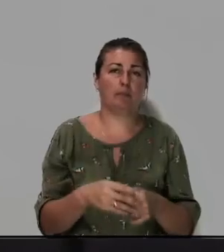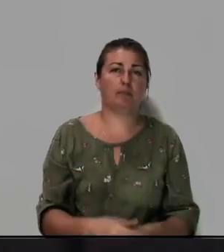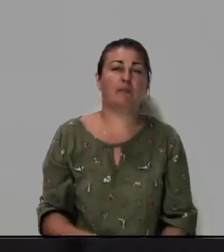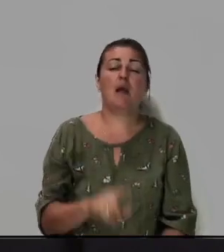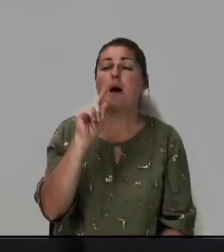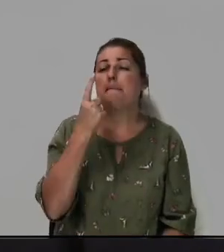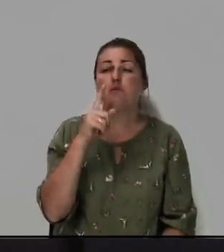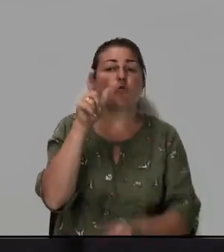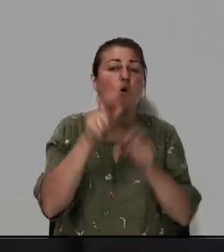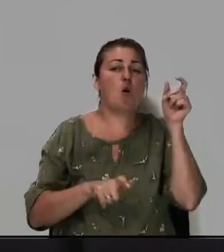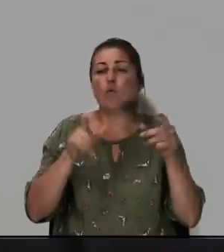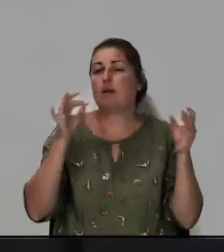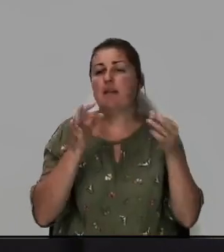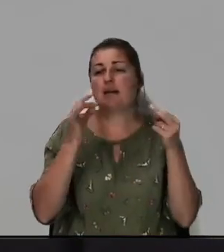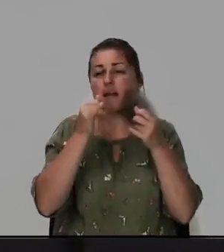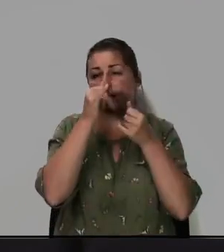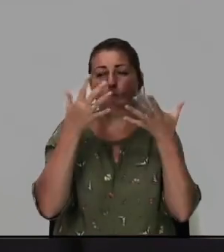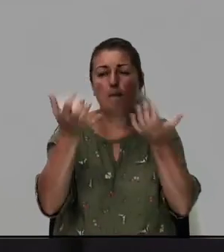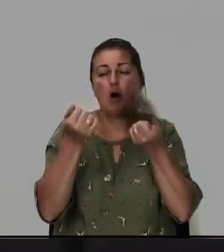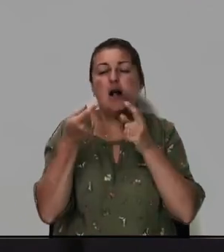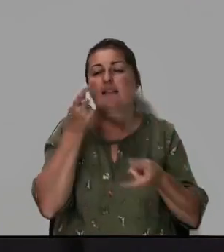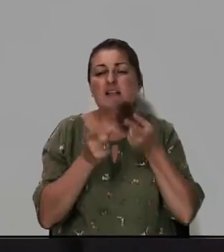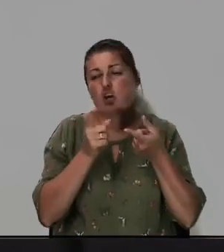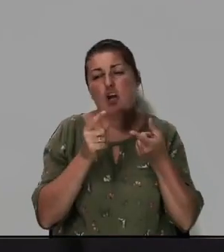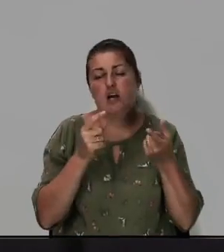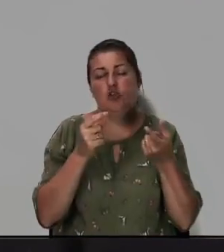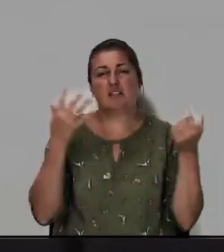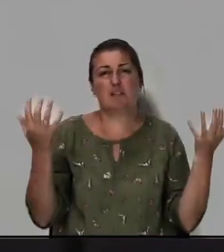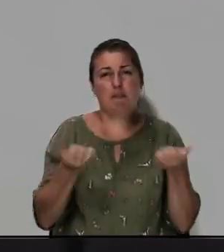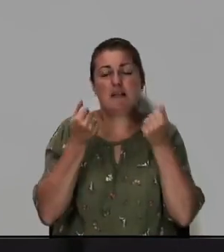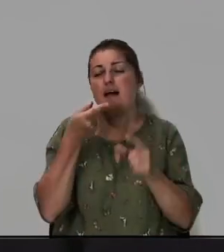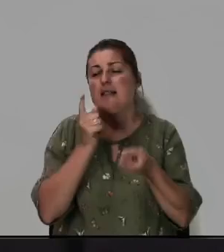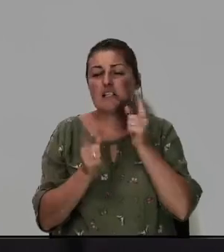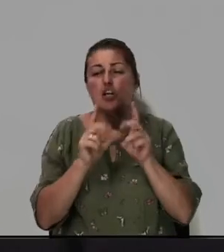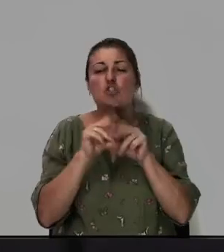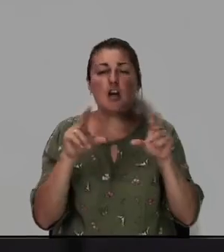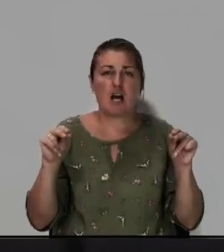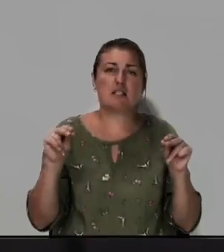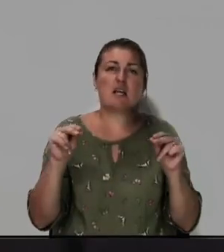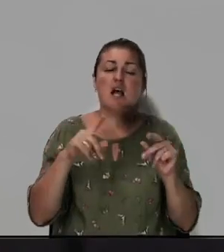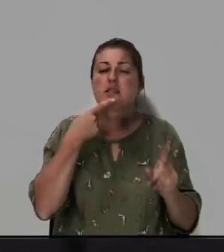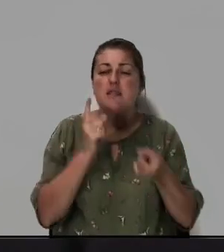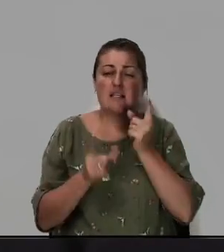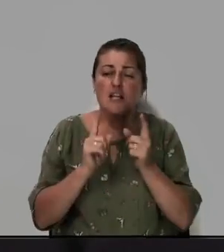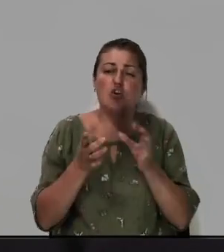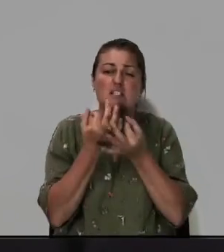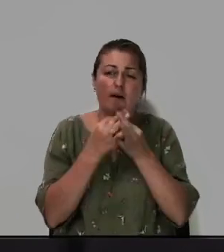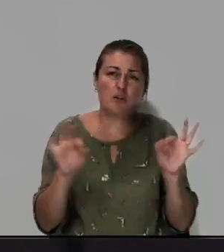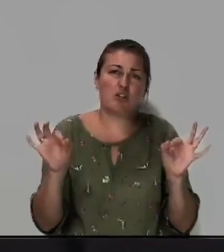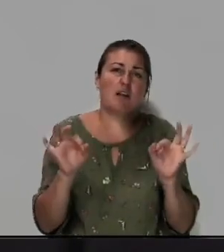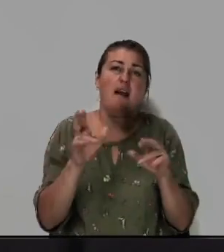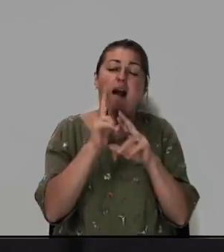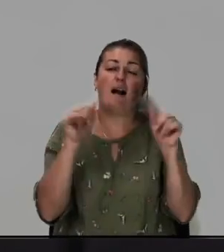потому что люди нигде не могут получить настоящее спасение настоящее счастье настоящее освобождение